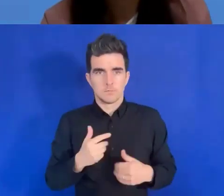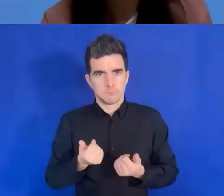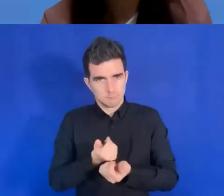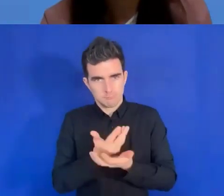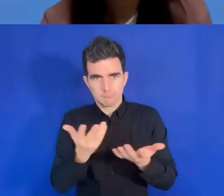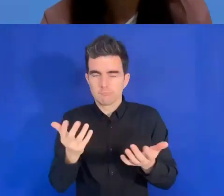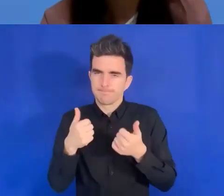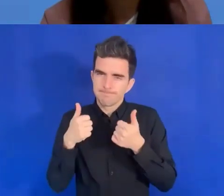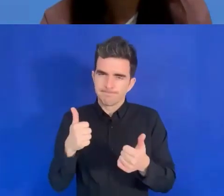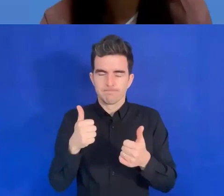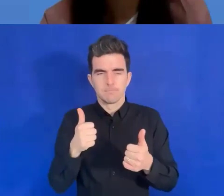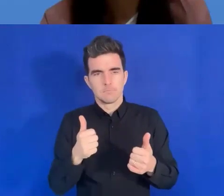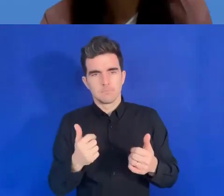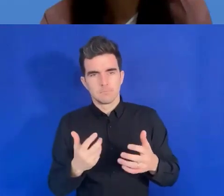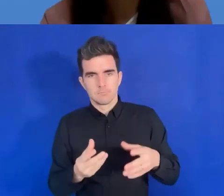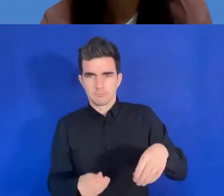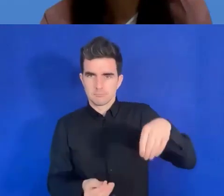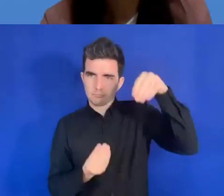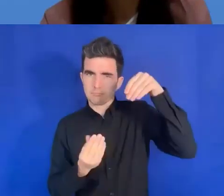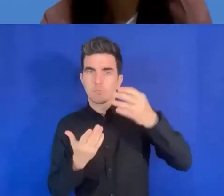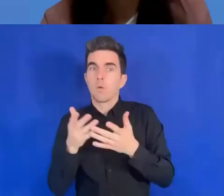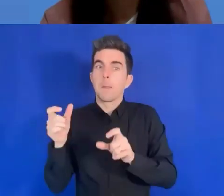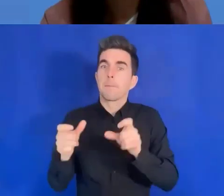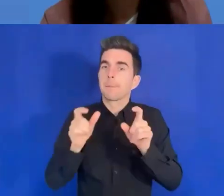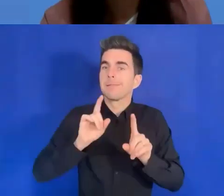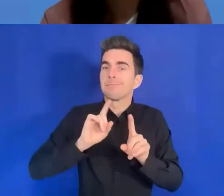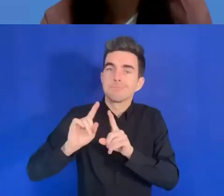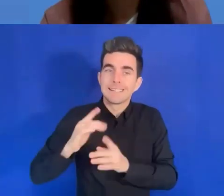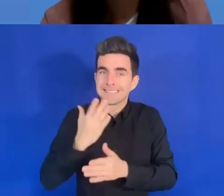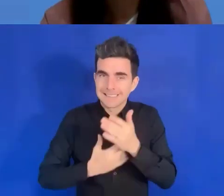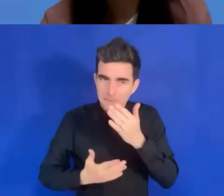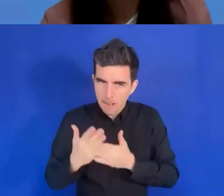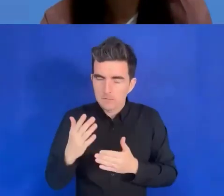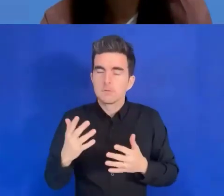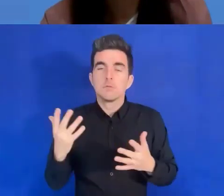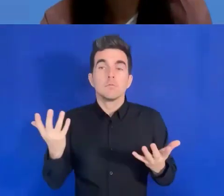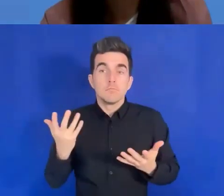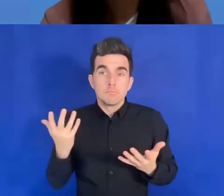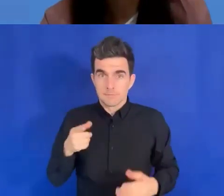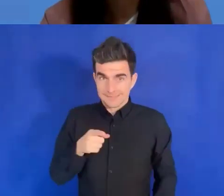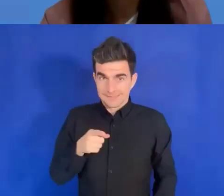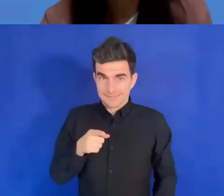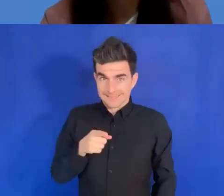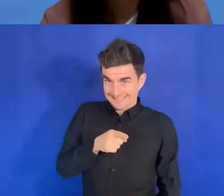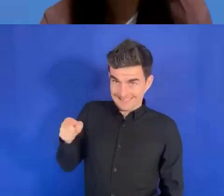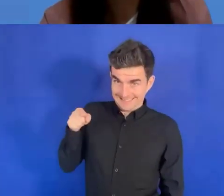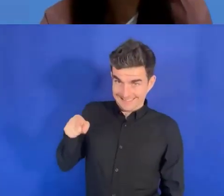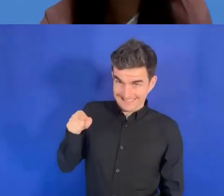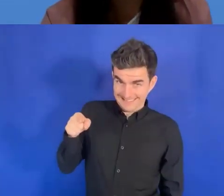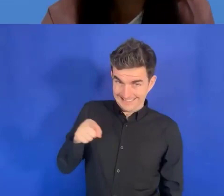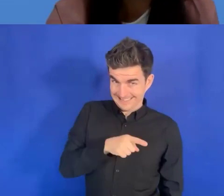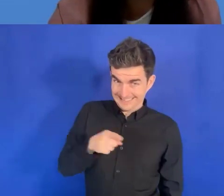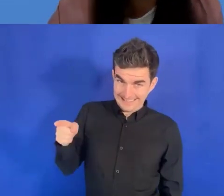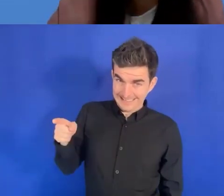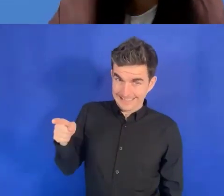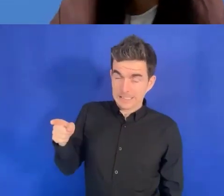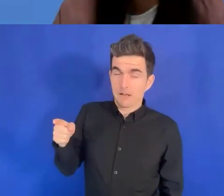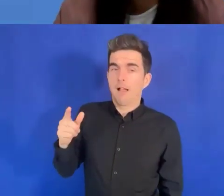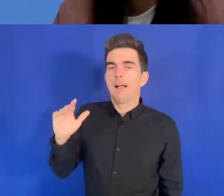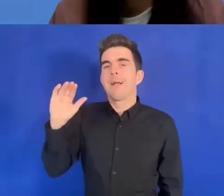en situation de handicap parce que c'est à elles, ces personnes, de savoir ce qui fonctionne ou ce qui ne fonctionne pas avec elles.